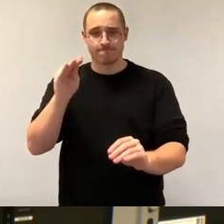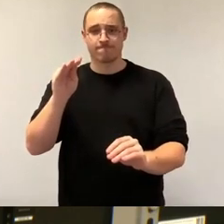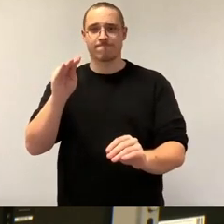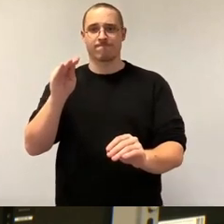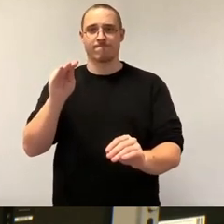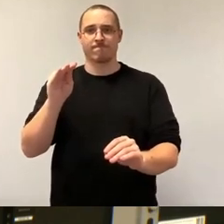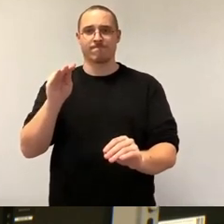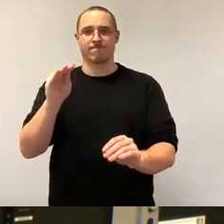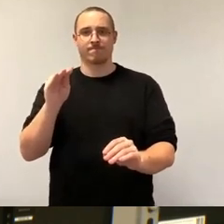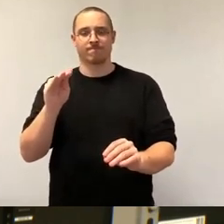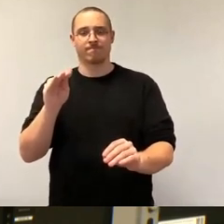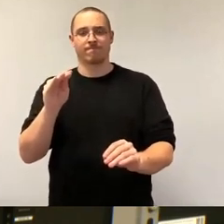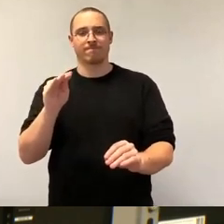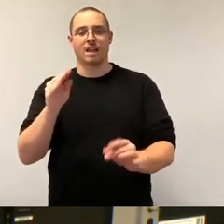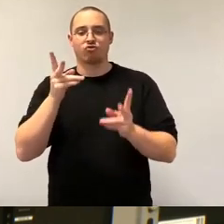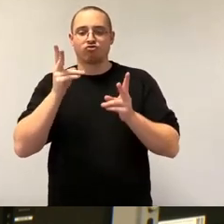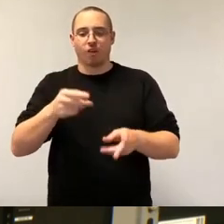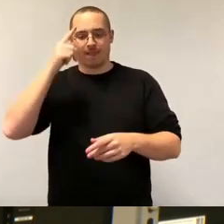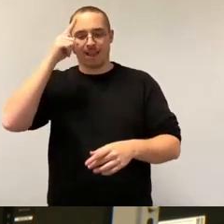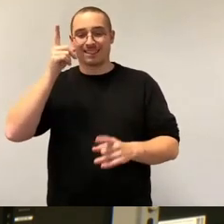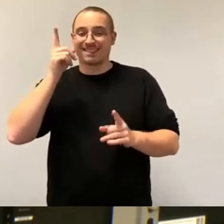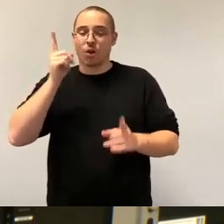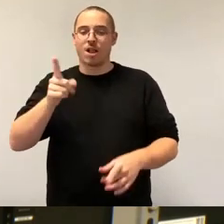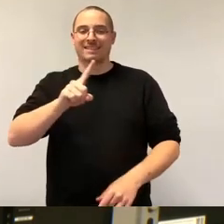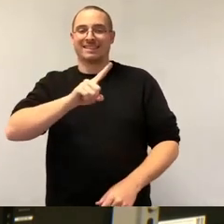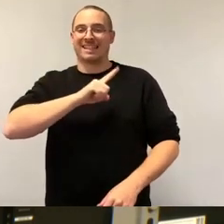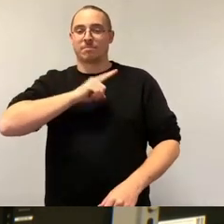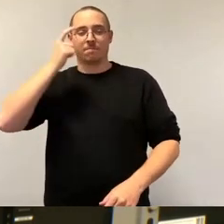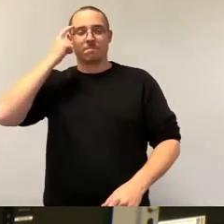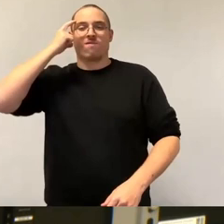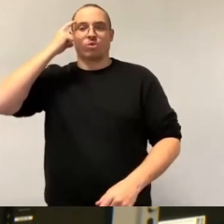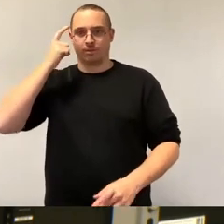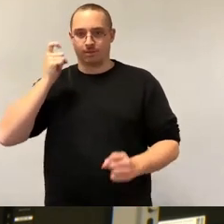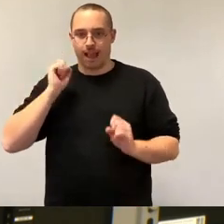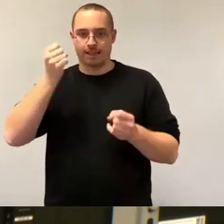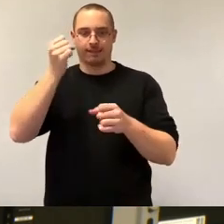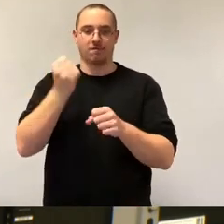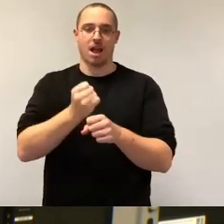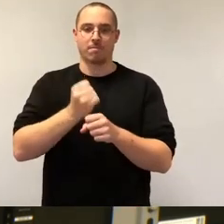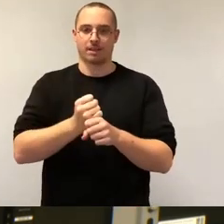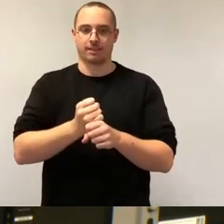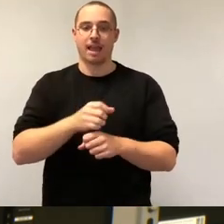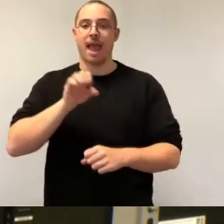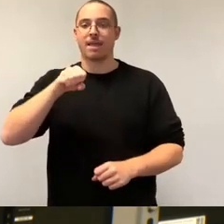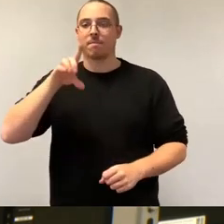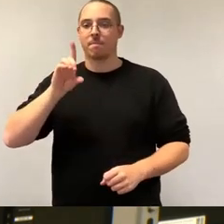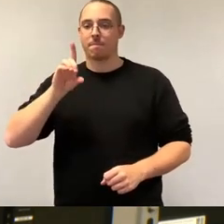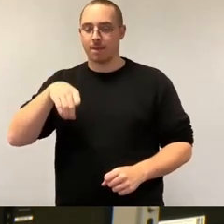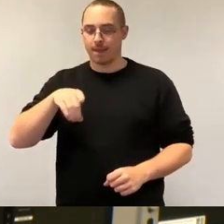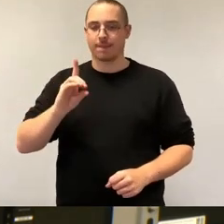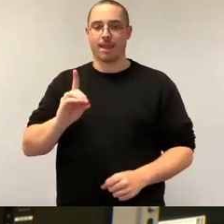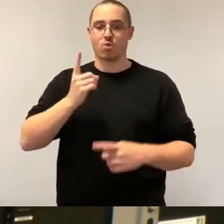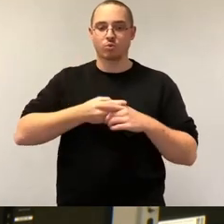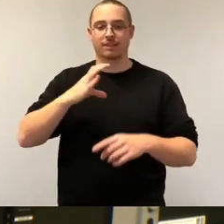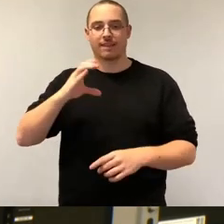selbstbewusste Rolle besinnt. Die Anträge von SPD und CDU, die heute gleich noch behandelt werden, sind in